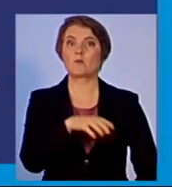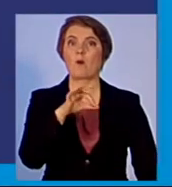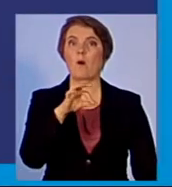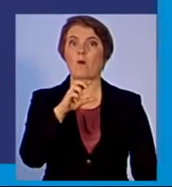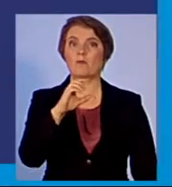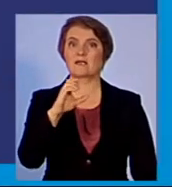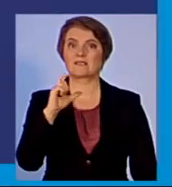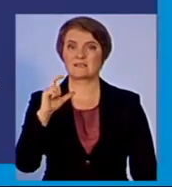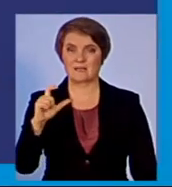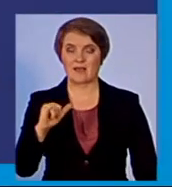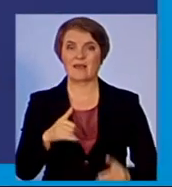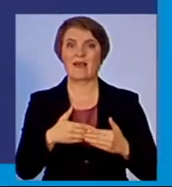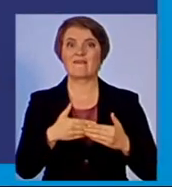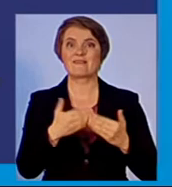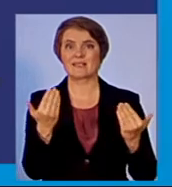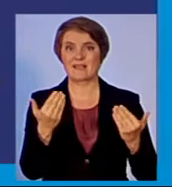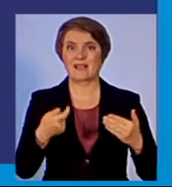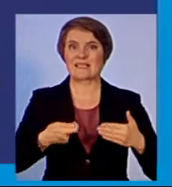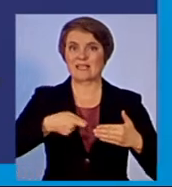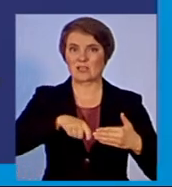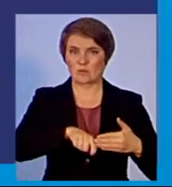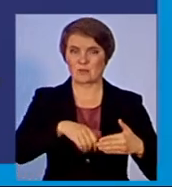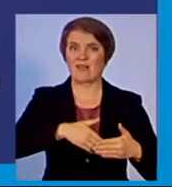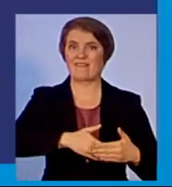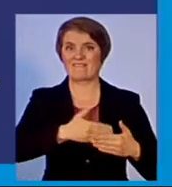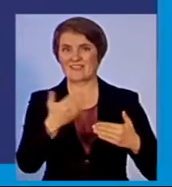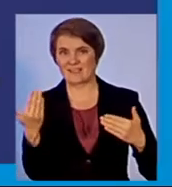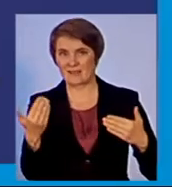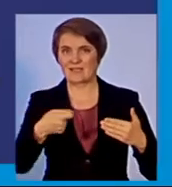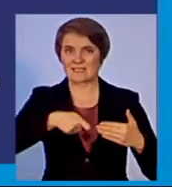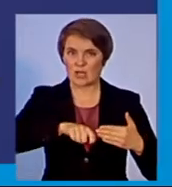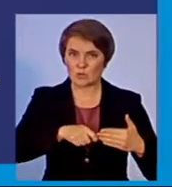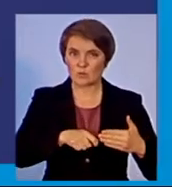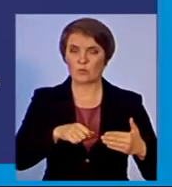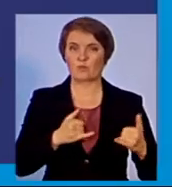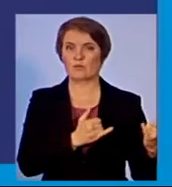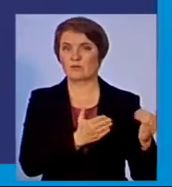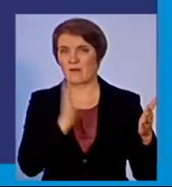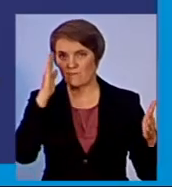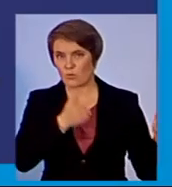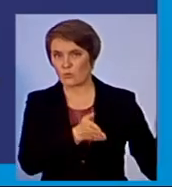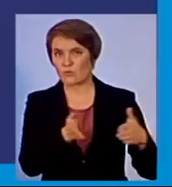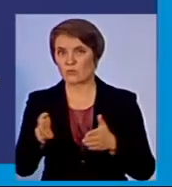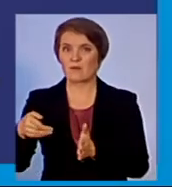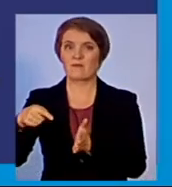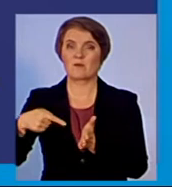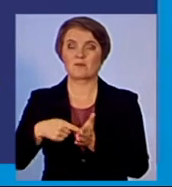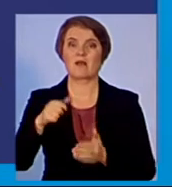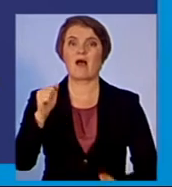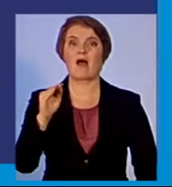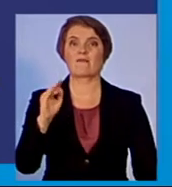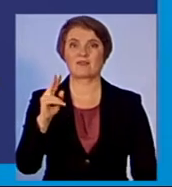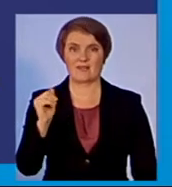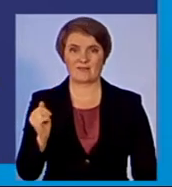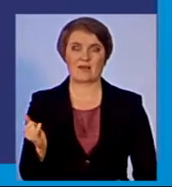Була відкрита засувка водогону з Донецької фільтрувальної станції на місце Авдіївка. Проводилось заповнення системи та поповнення резервуару.